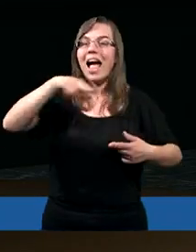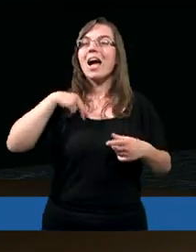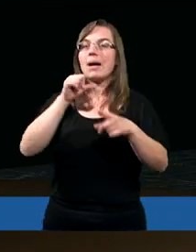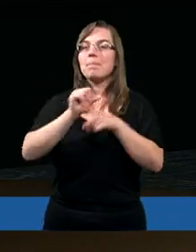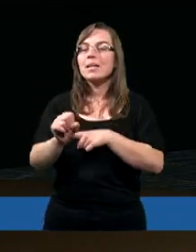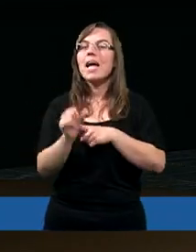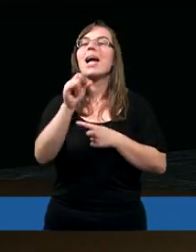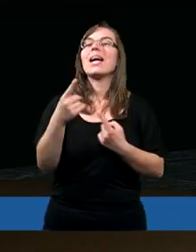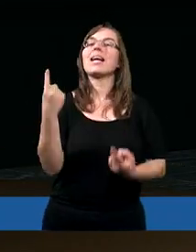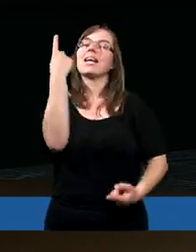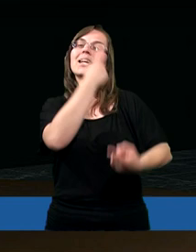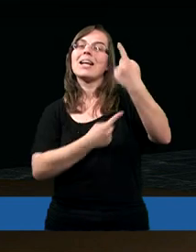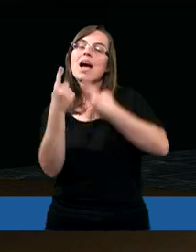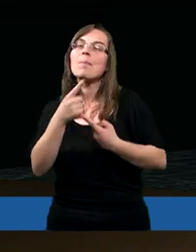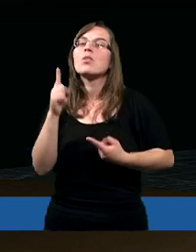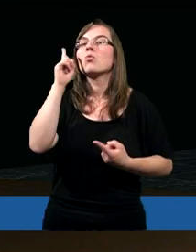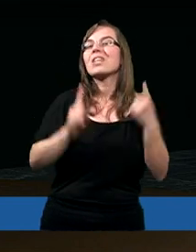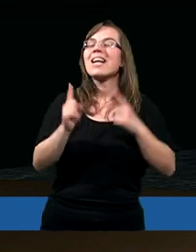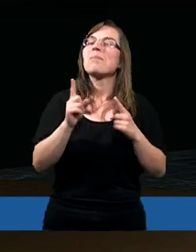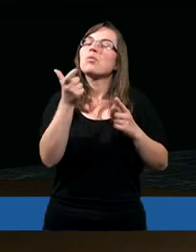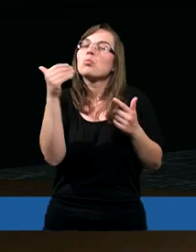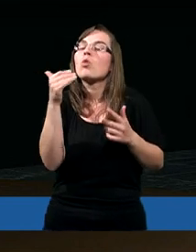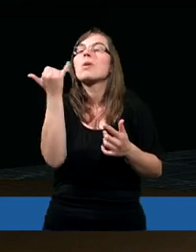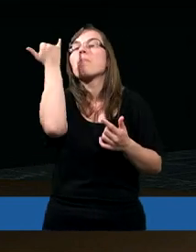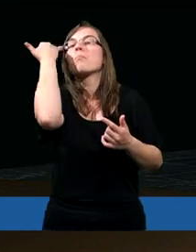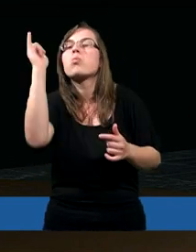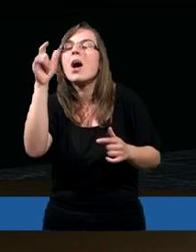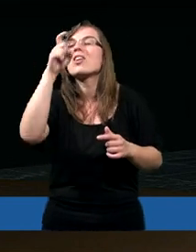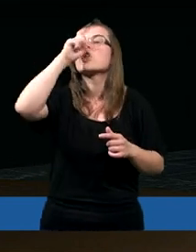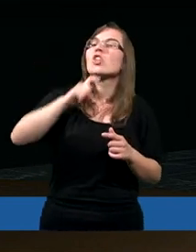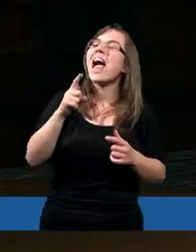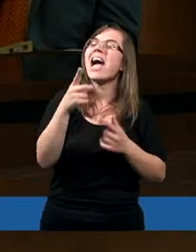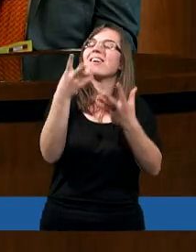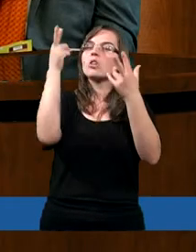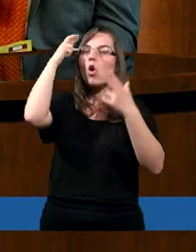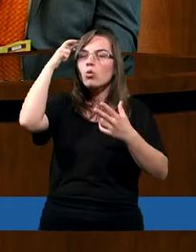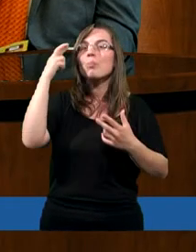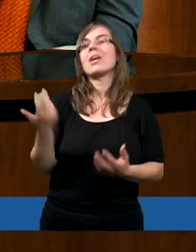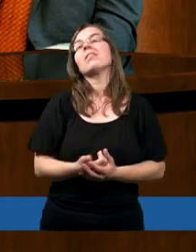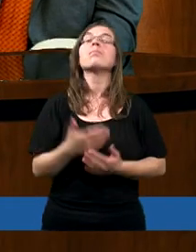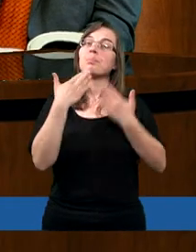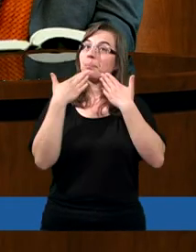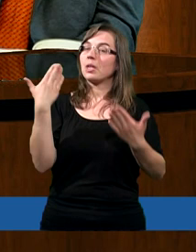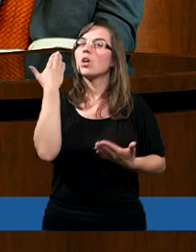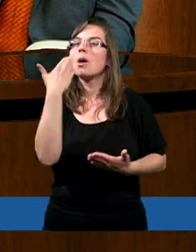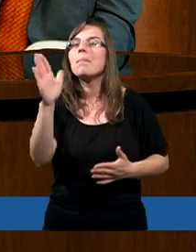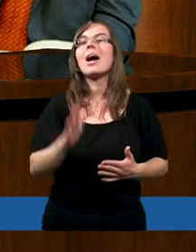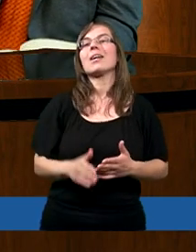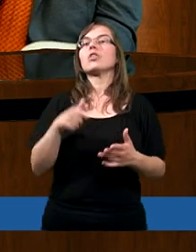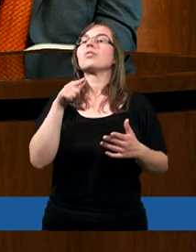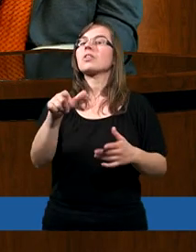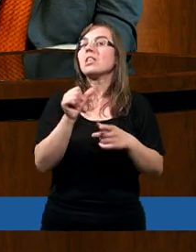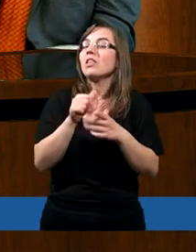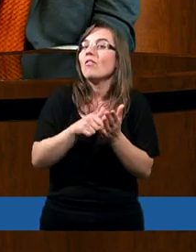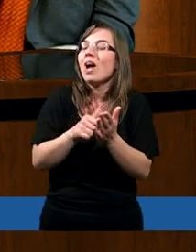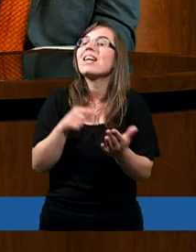interpretując te proroctwa, można popełnić błędy. Dziękuję bardzo. Te uwagi są cenne,